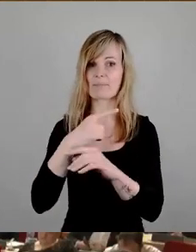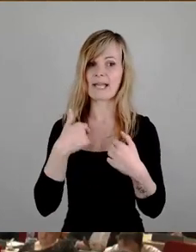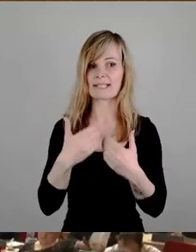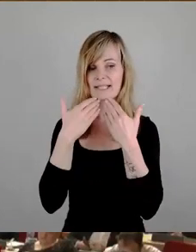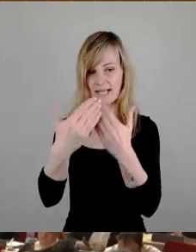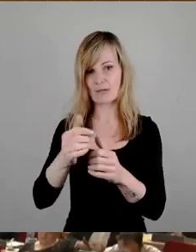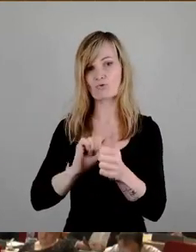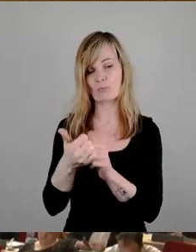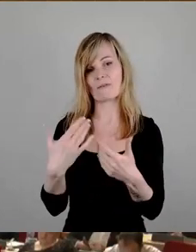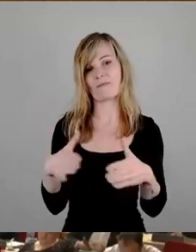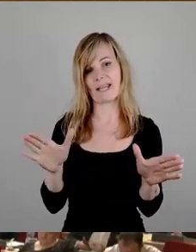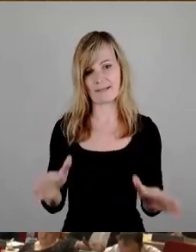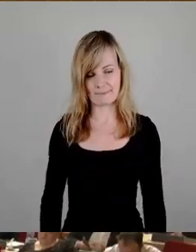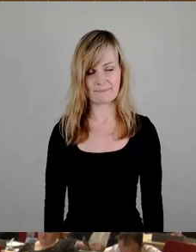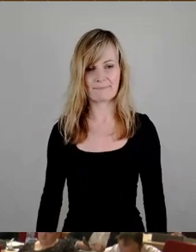So,